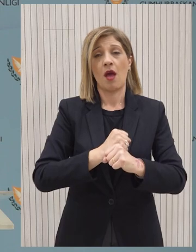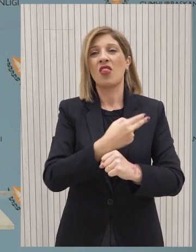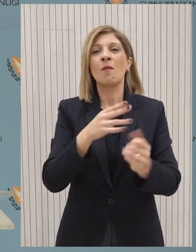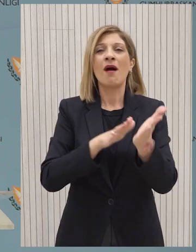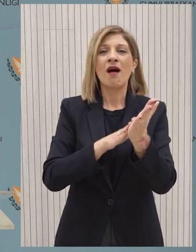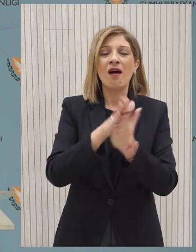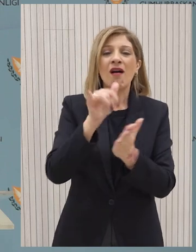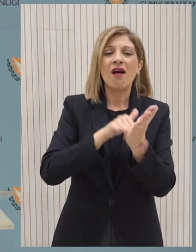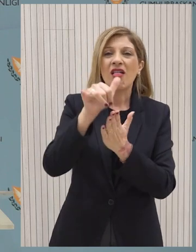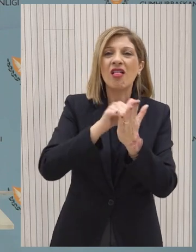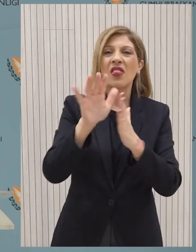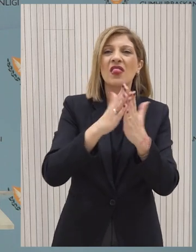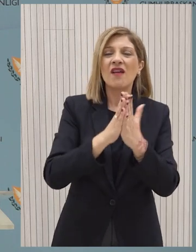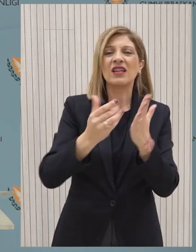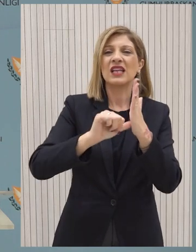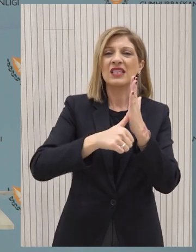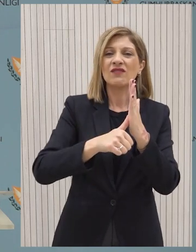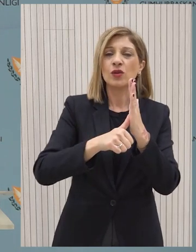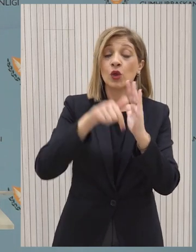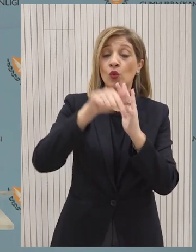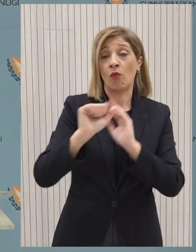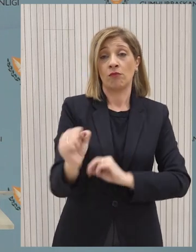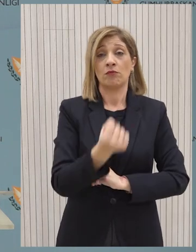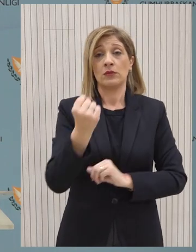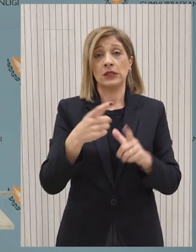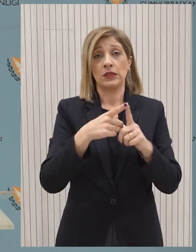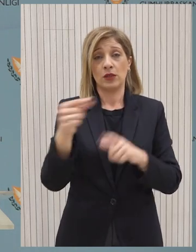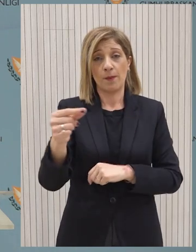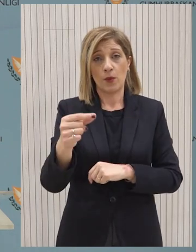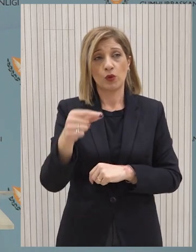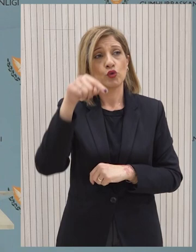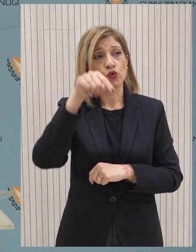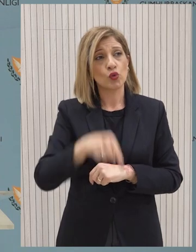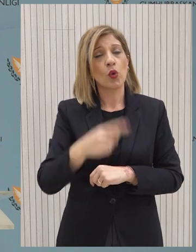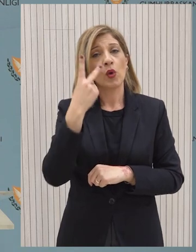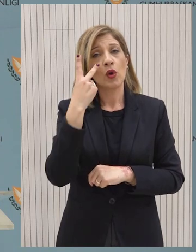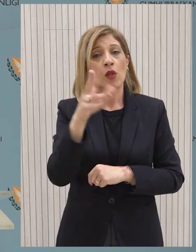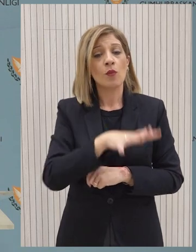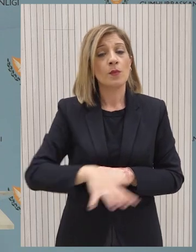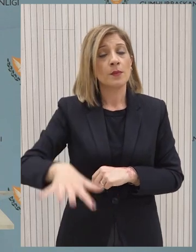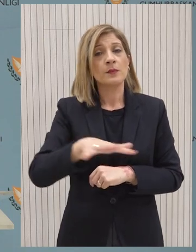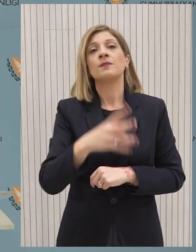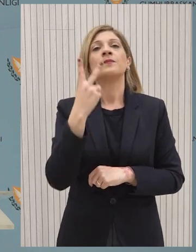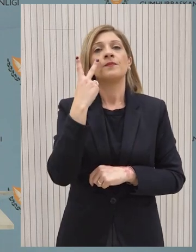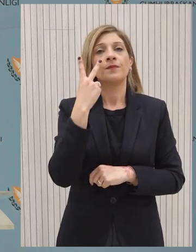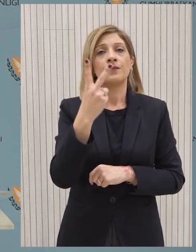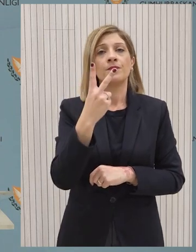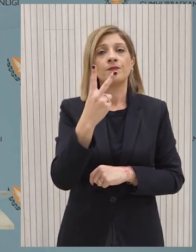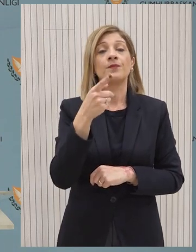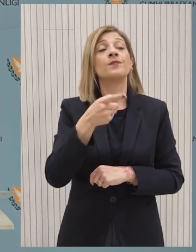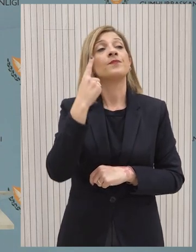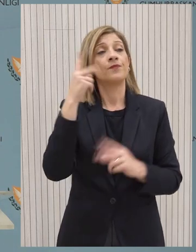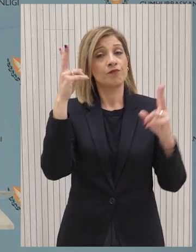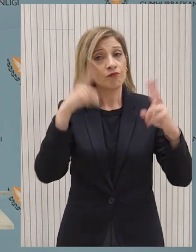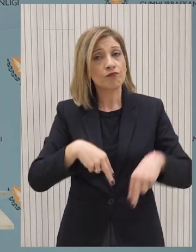αυτοπεποίθηση και σιγουριά με την βεβαιότητα γιατί ξέρουμε το πλαίσιο που πλέον έχει η χώρα μας και το οποίο εφαρμόζει η χώρα μας. Είναι